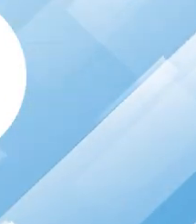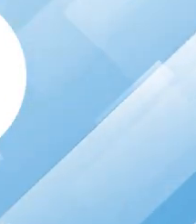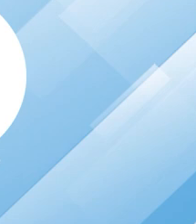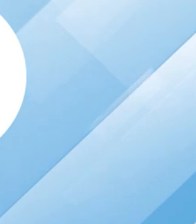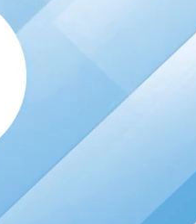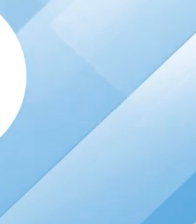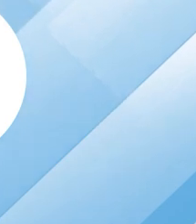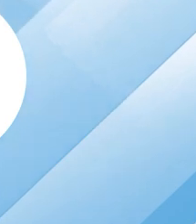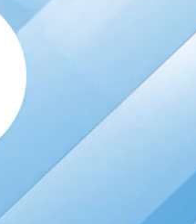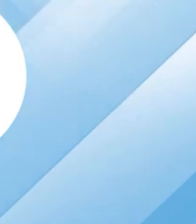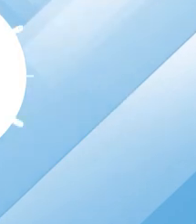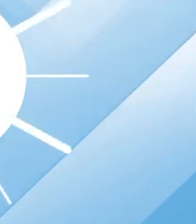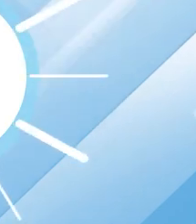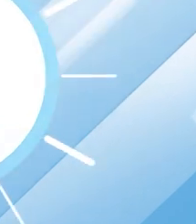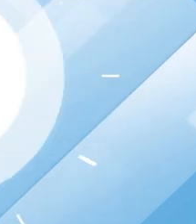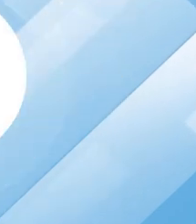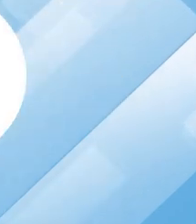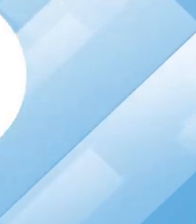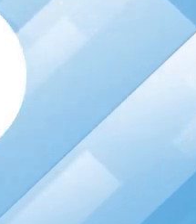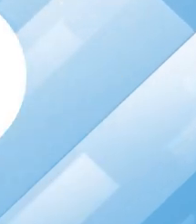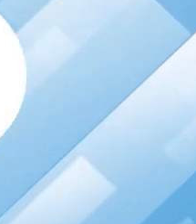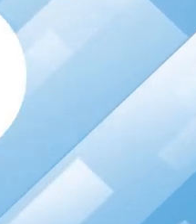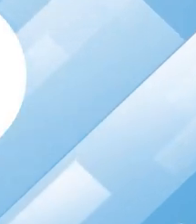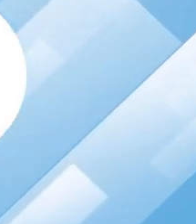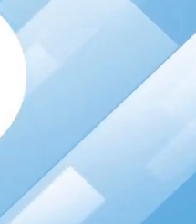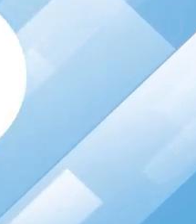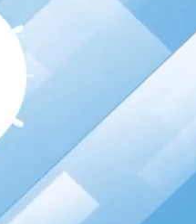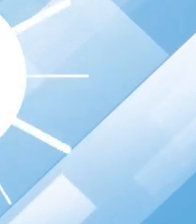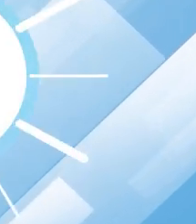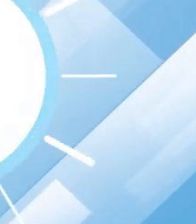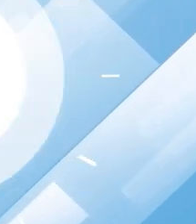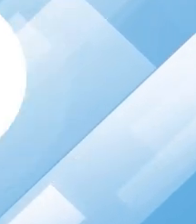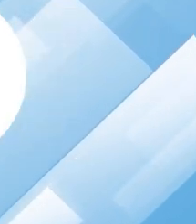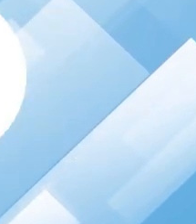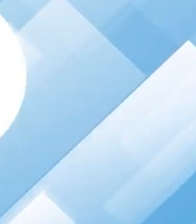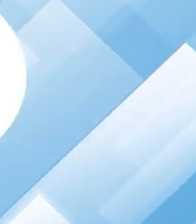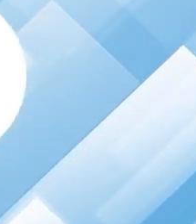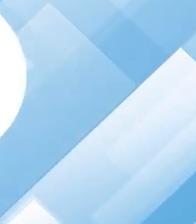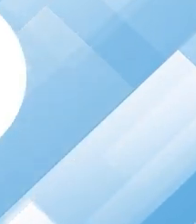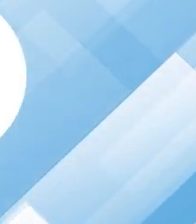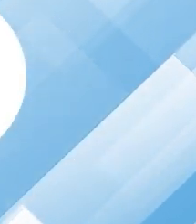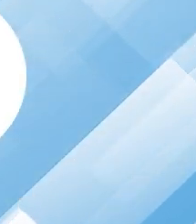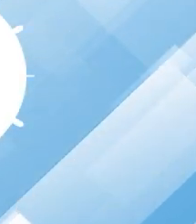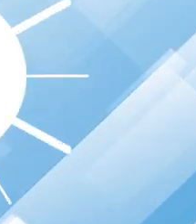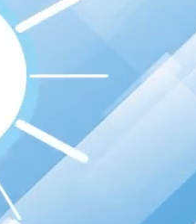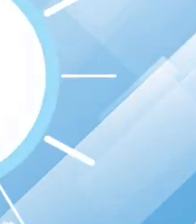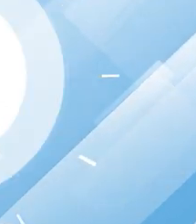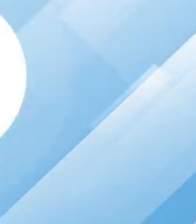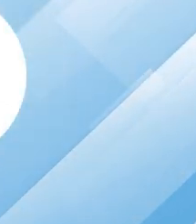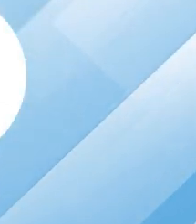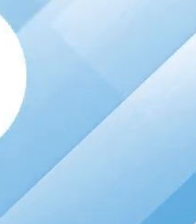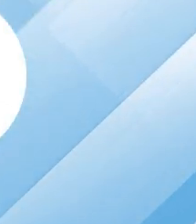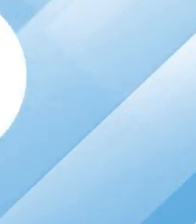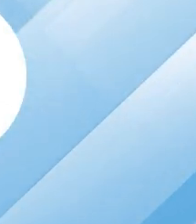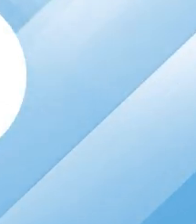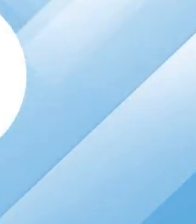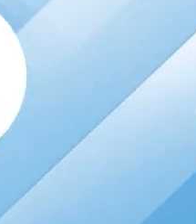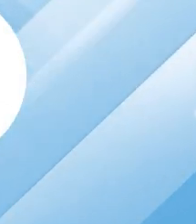한효정